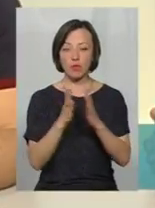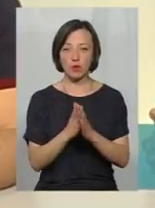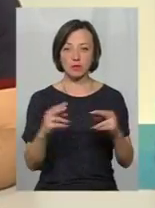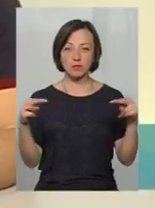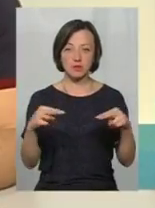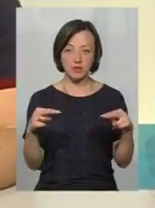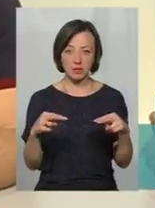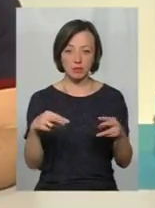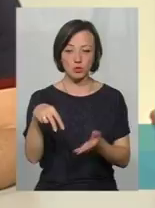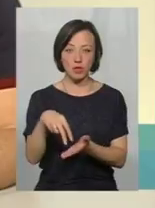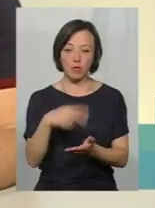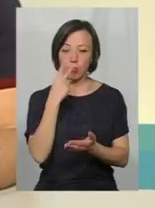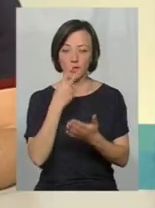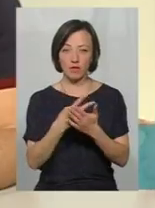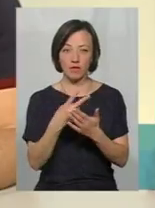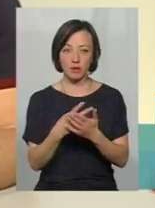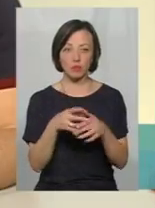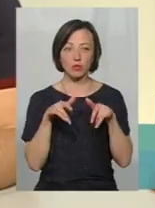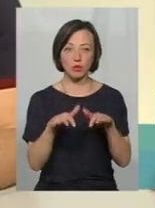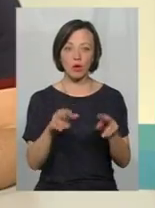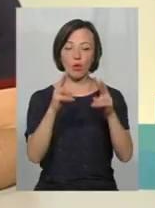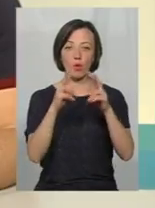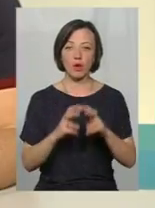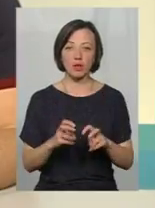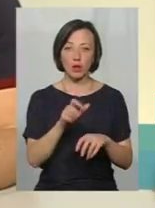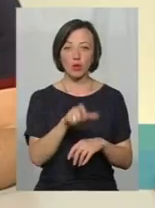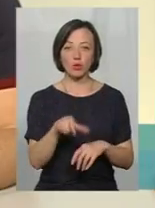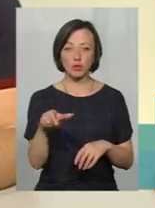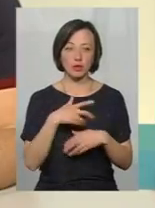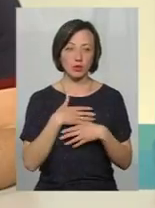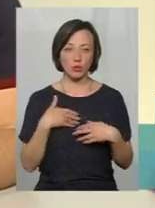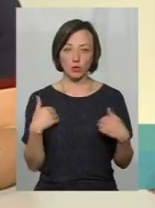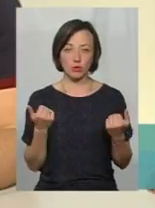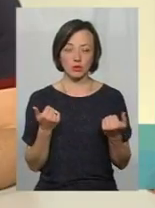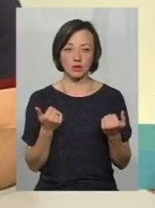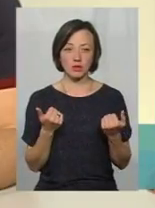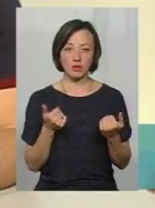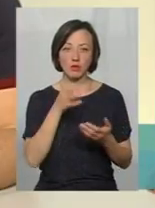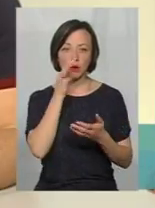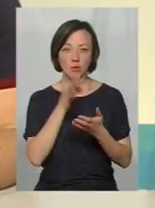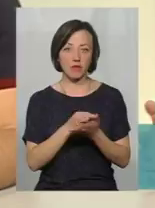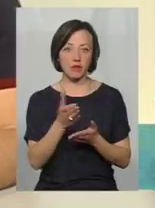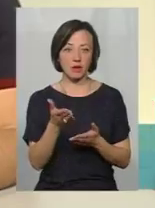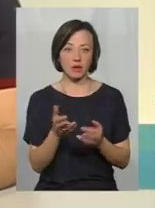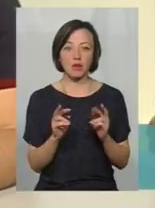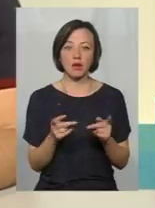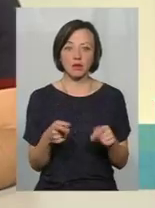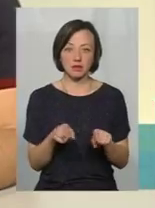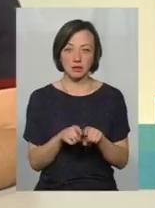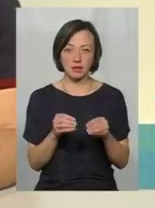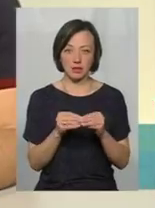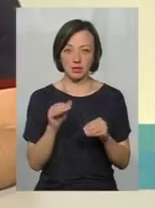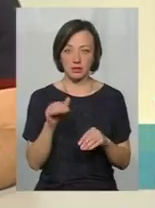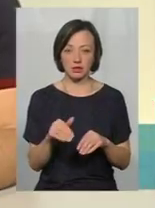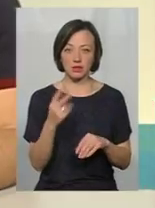постояли, подивилися процедуру огляду, і люди не хочуть, тому що, а він же понесе відповідальність. А ну як це ж, це ж 10